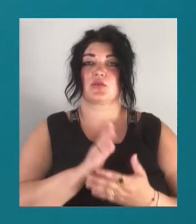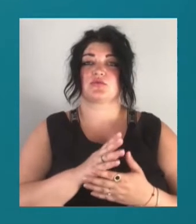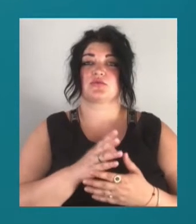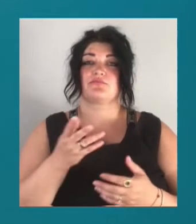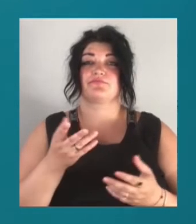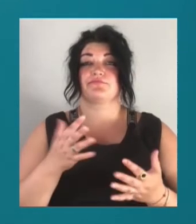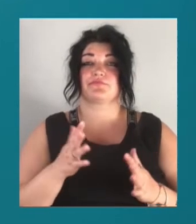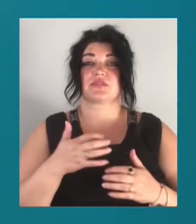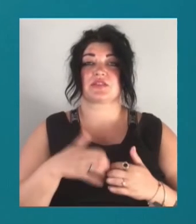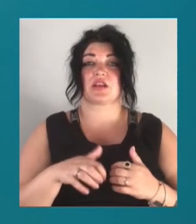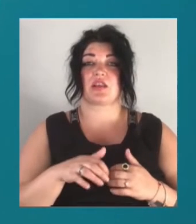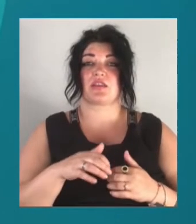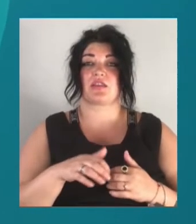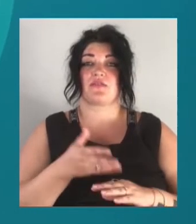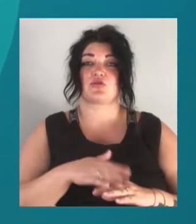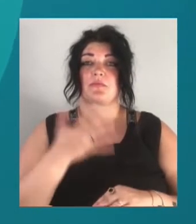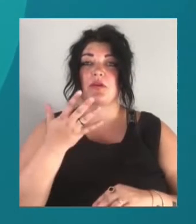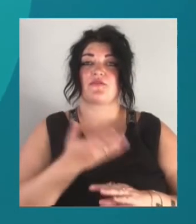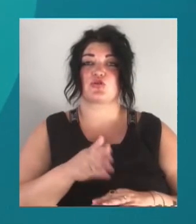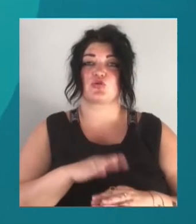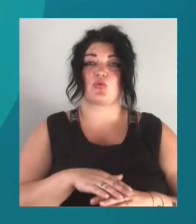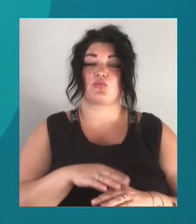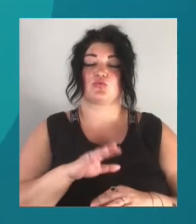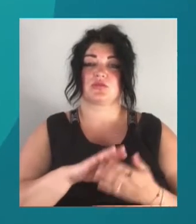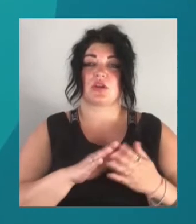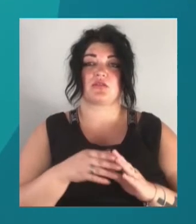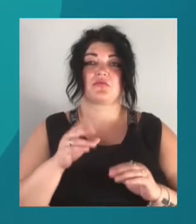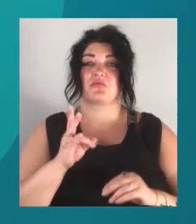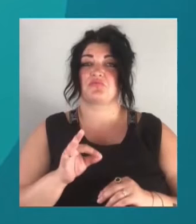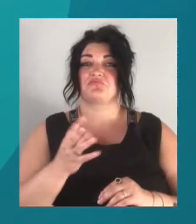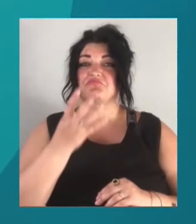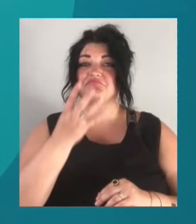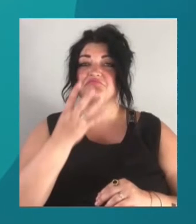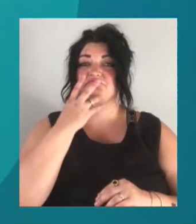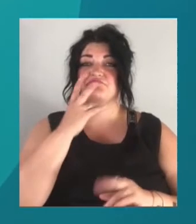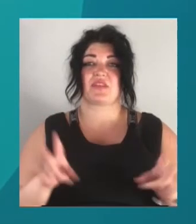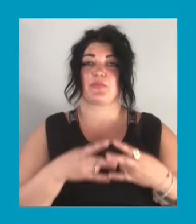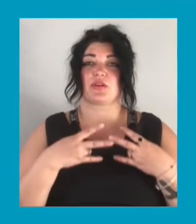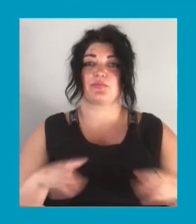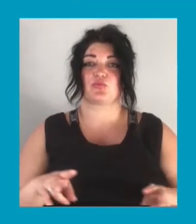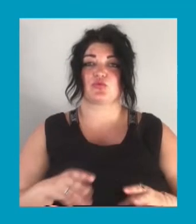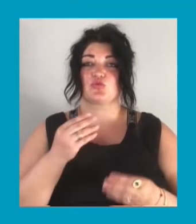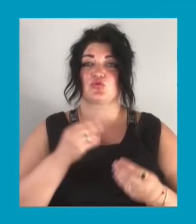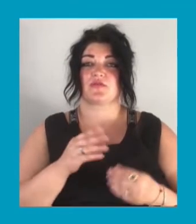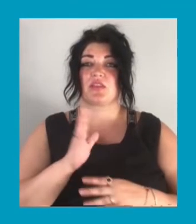важкості. П'ятеро – у важкому стані, однак не потребують підключення до апарату штучної вентиляції легень.